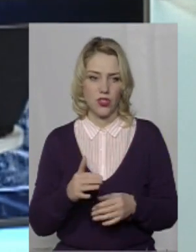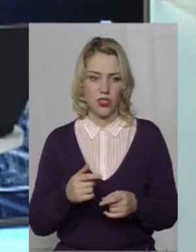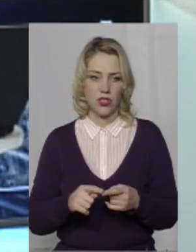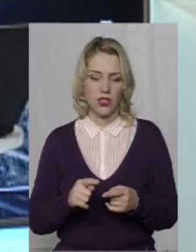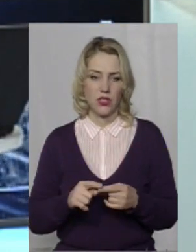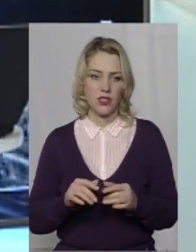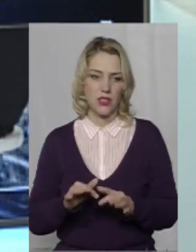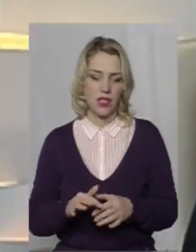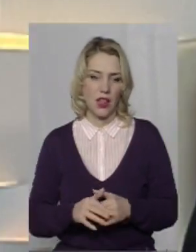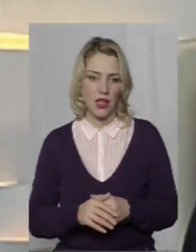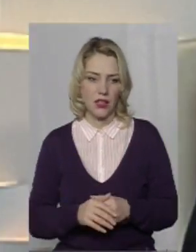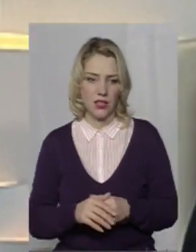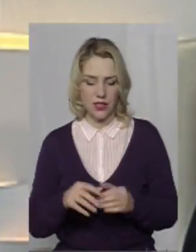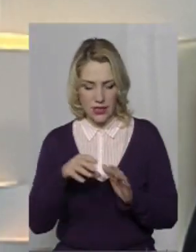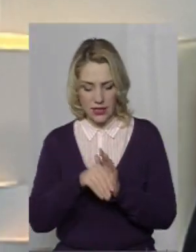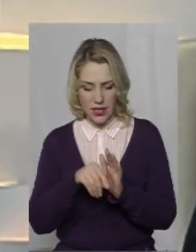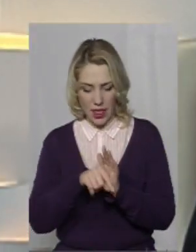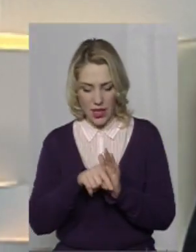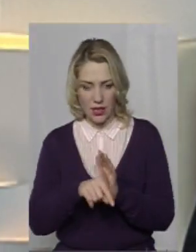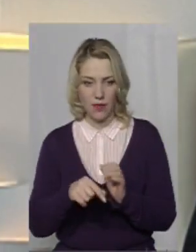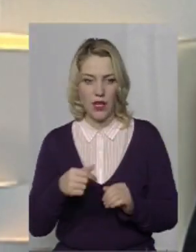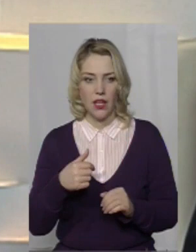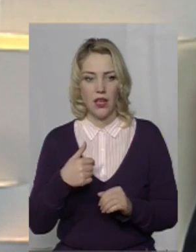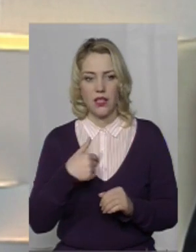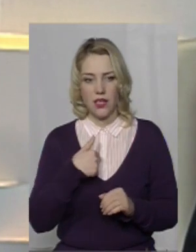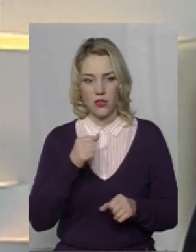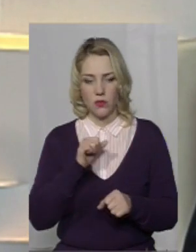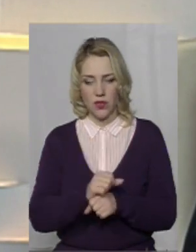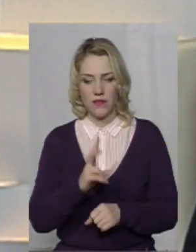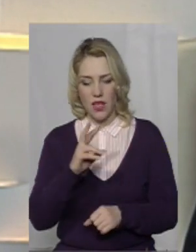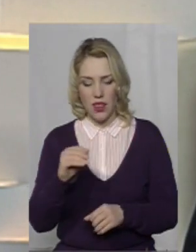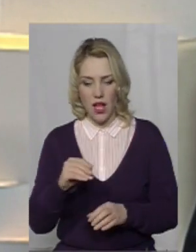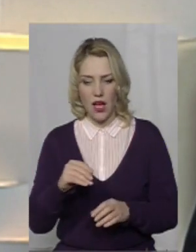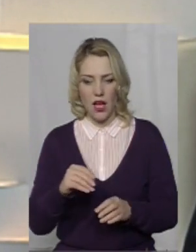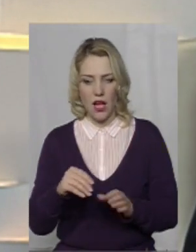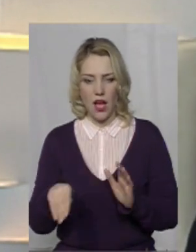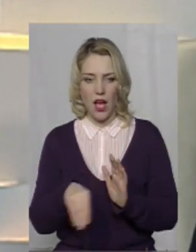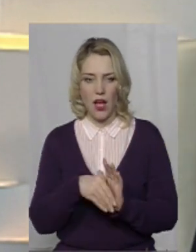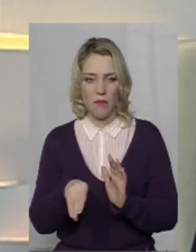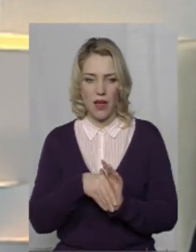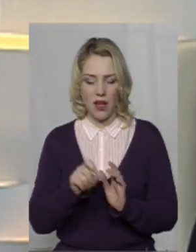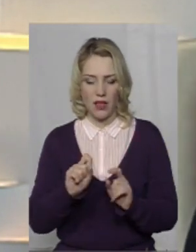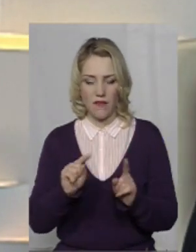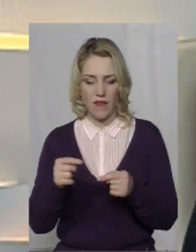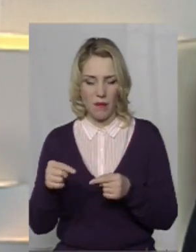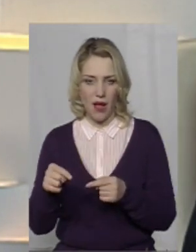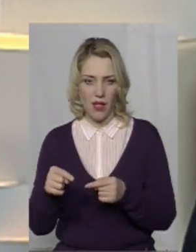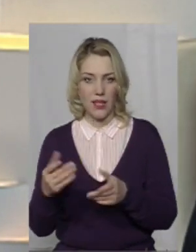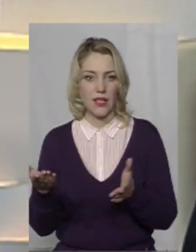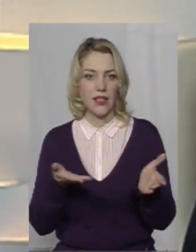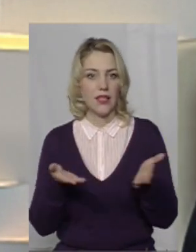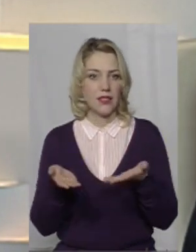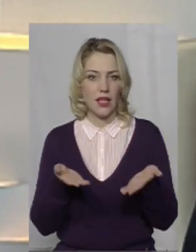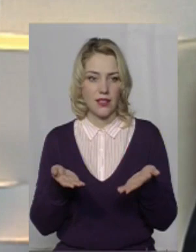вже людину в тюльму. Дякую, так. Я зараз зупинився саме на тих хабарях, хабарях чи вимаганнях, які